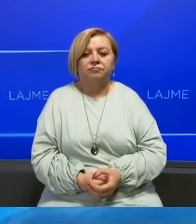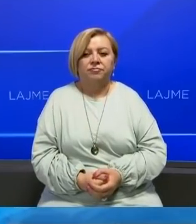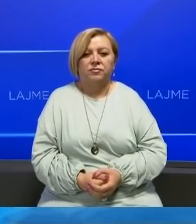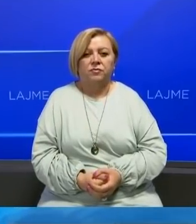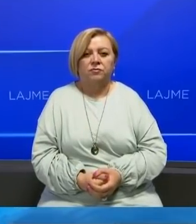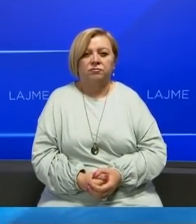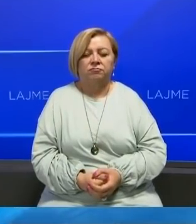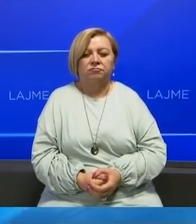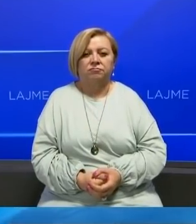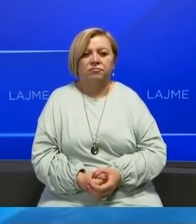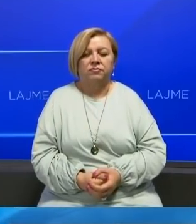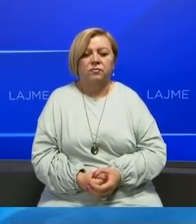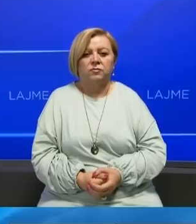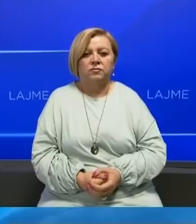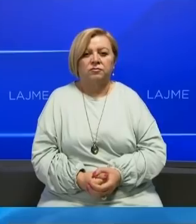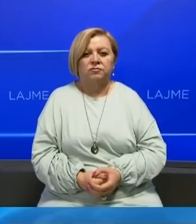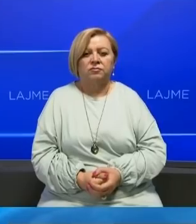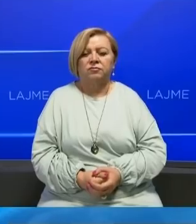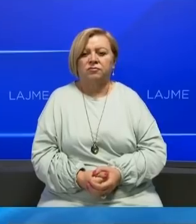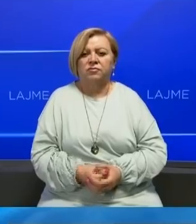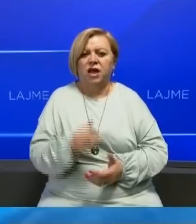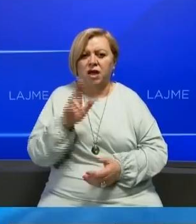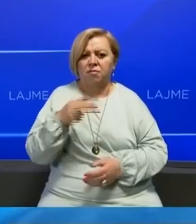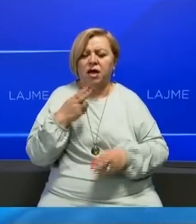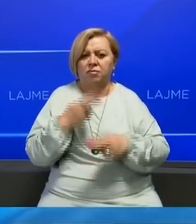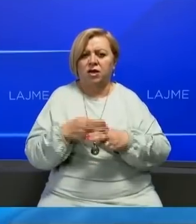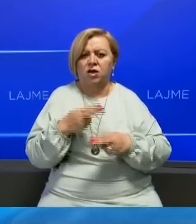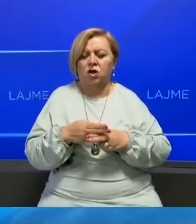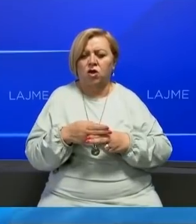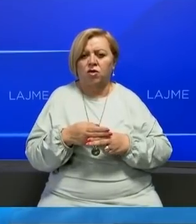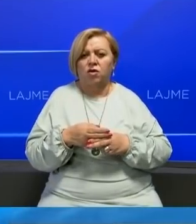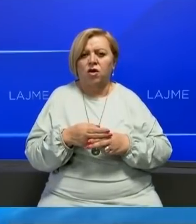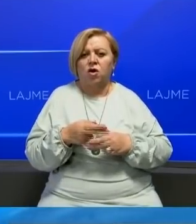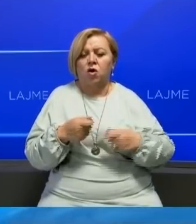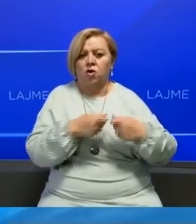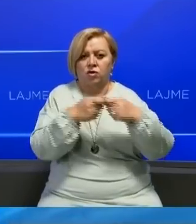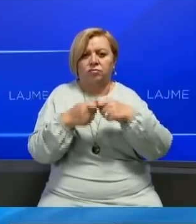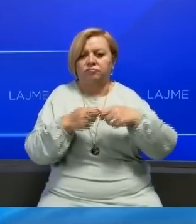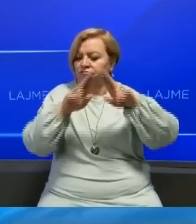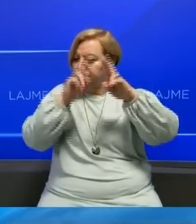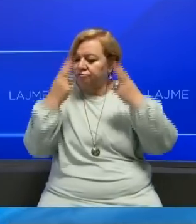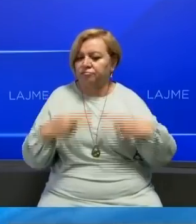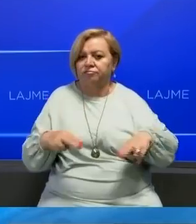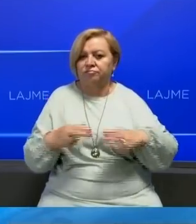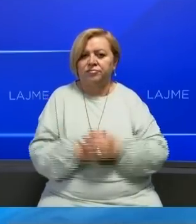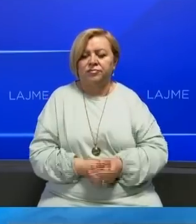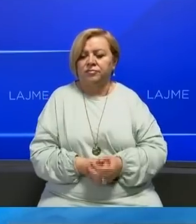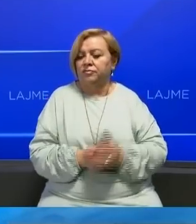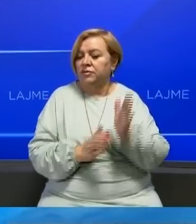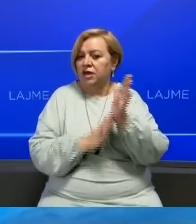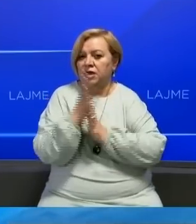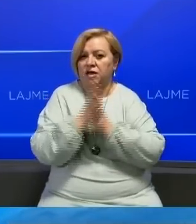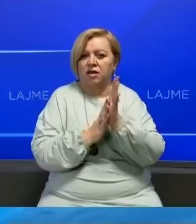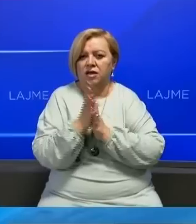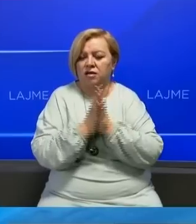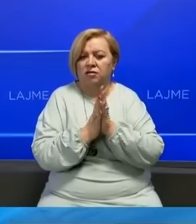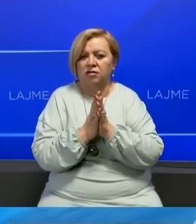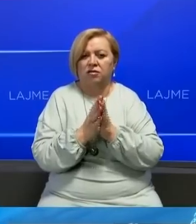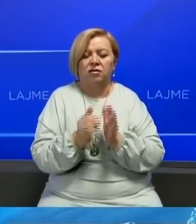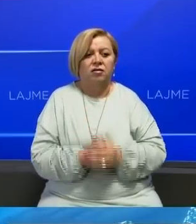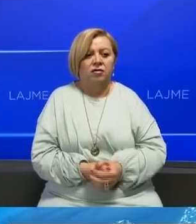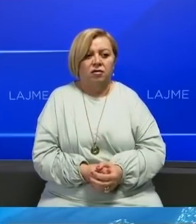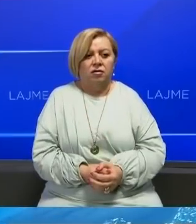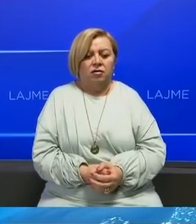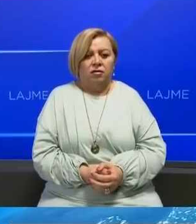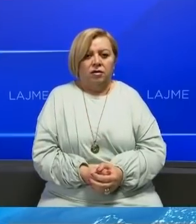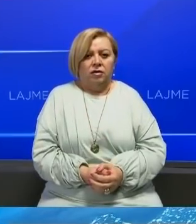reagime edhe nga organizatët në dhe këmëtare, njënke që i kemi edhe ka qenë vetë kërkesës e rëtë kësë,